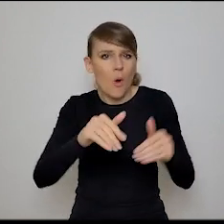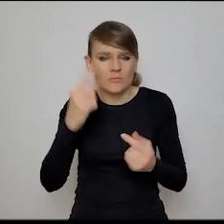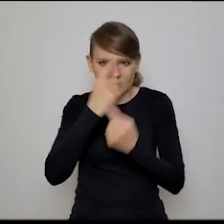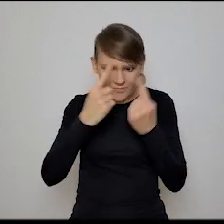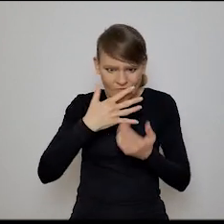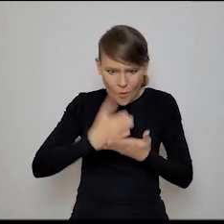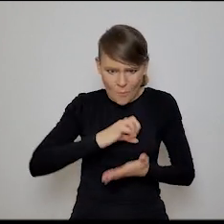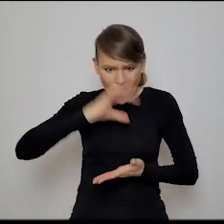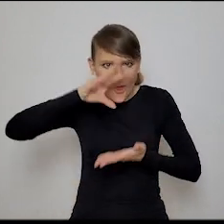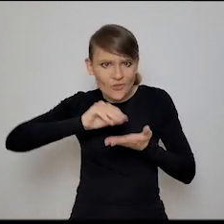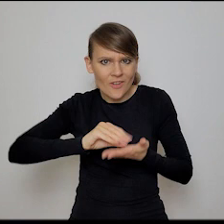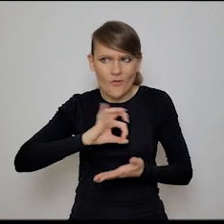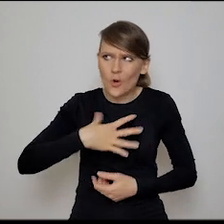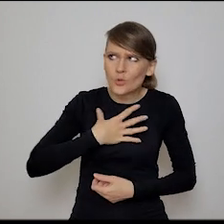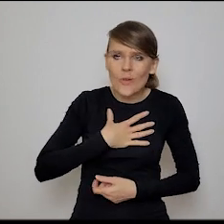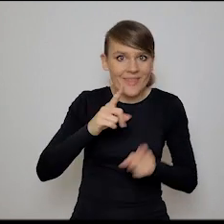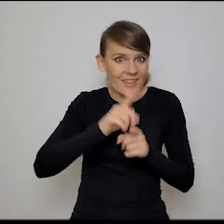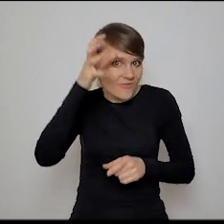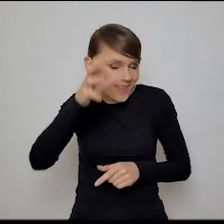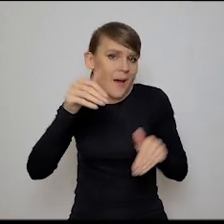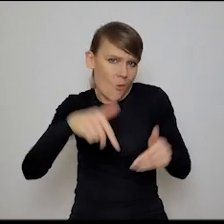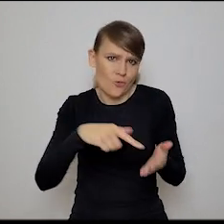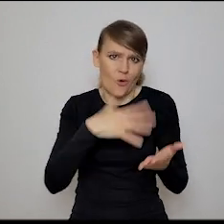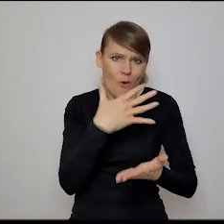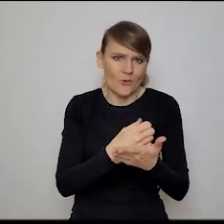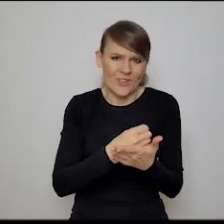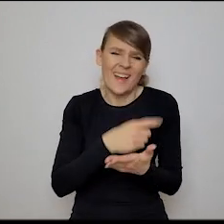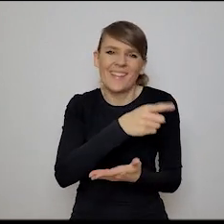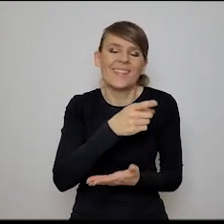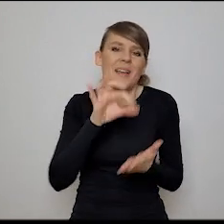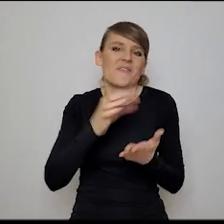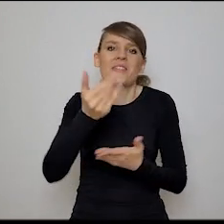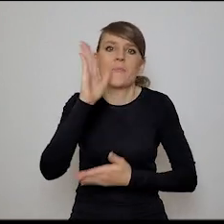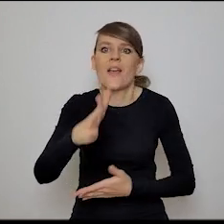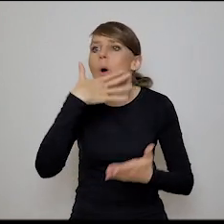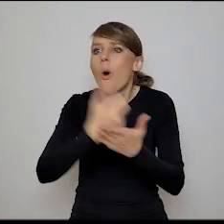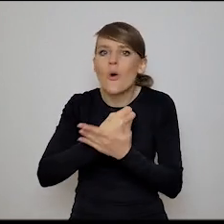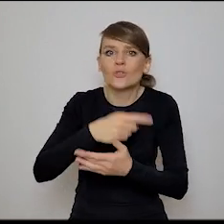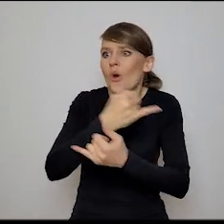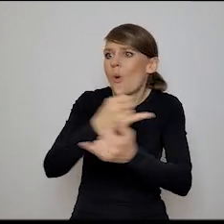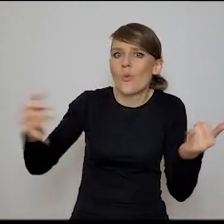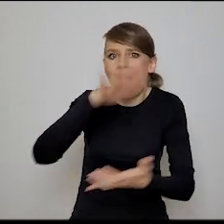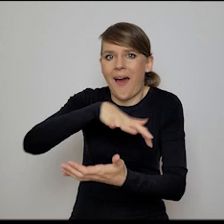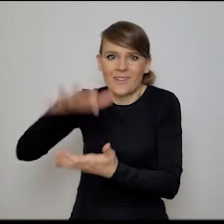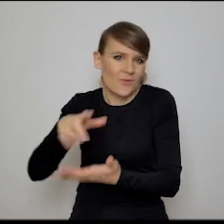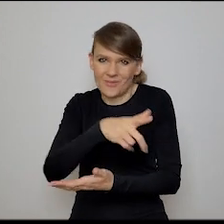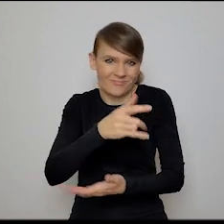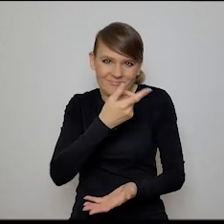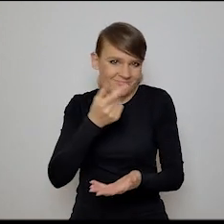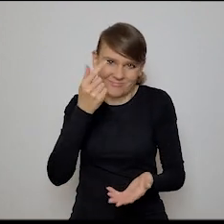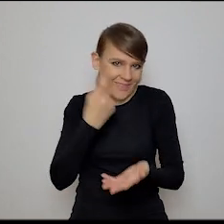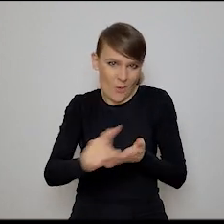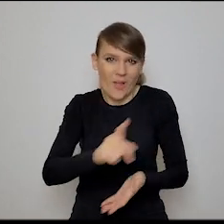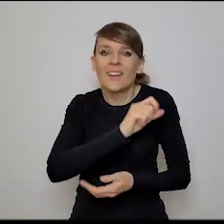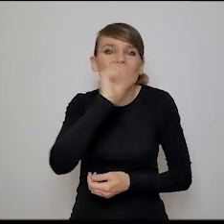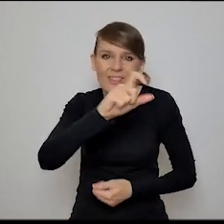doświadczeniem, pewnie również rozległą wiedzą, ale raczej nie będziesz korzystał z takiej możliwości, bo jej no nie masz, ani ja jej nie